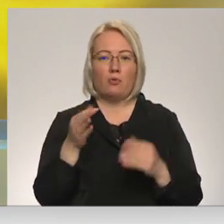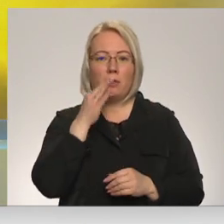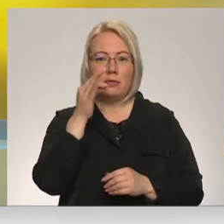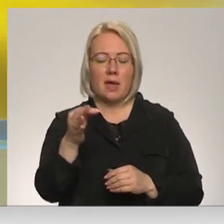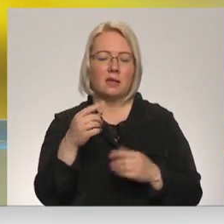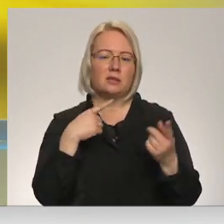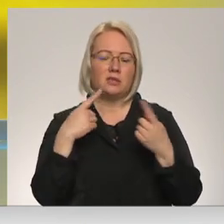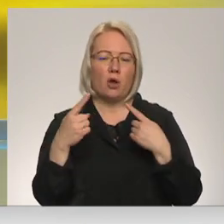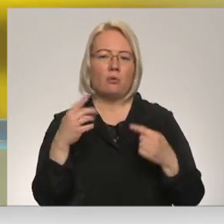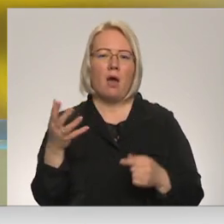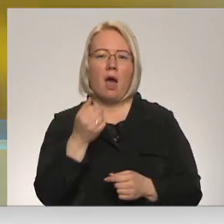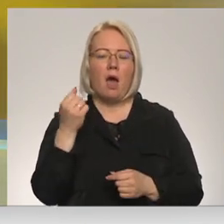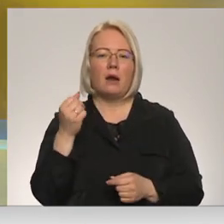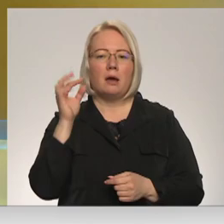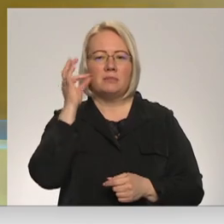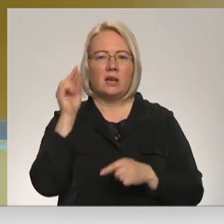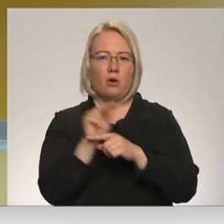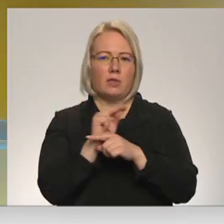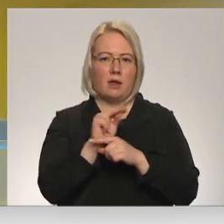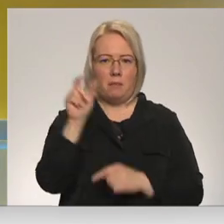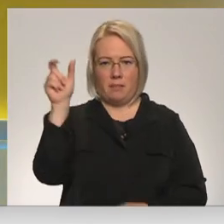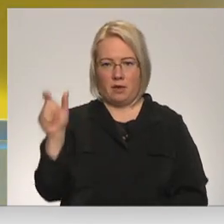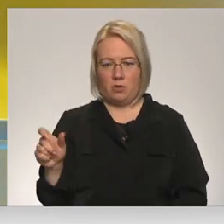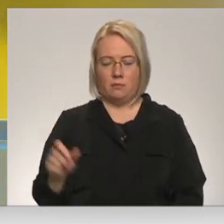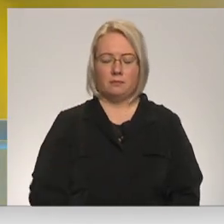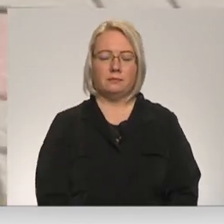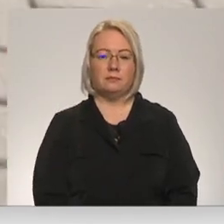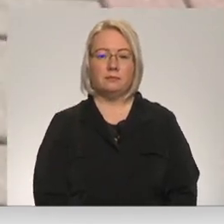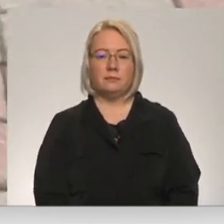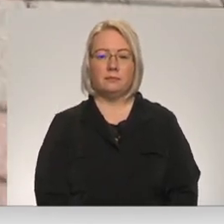psihoterapeitu Nils Saksu Konstantīnovu skaidroja Ievas Strāstiņa.